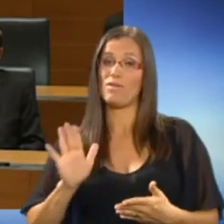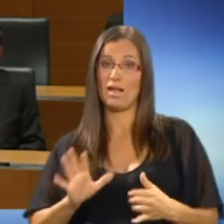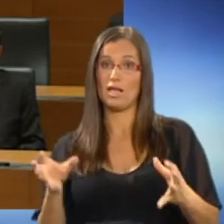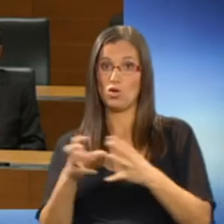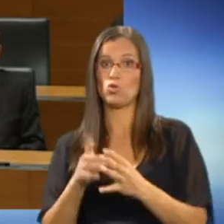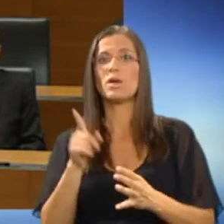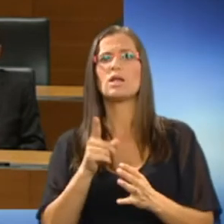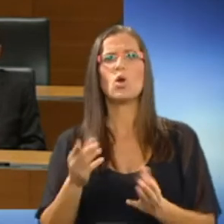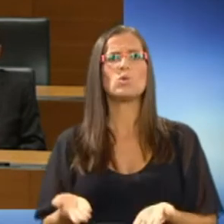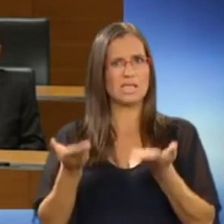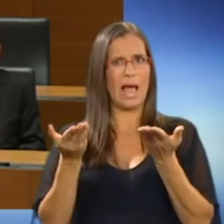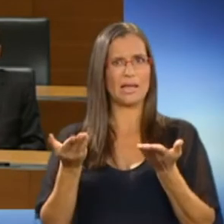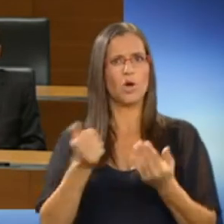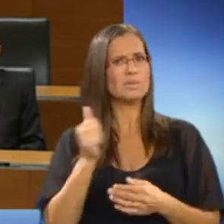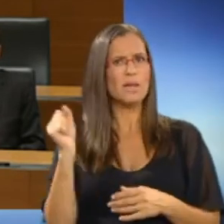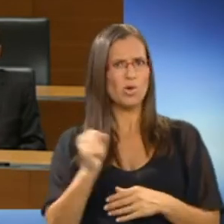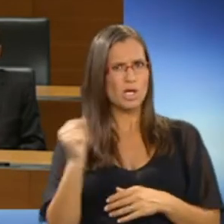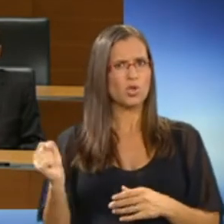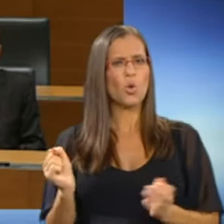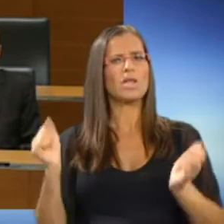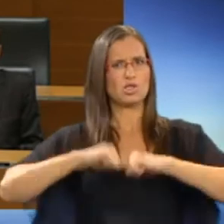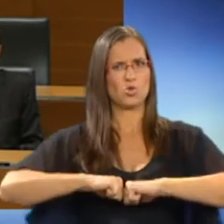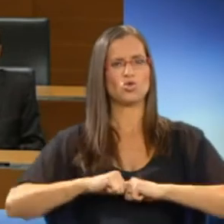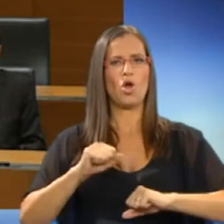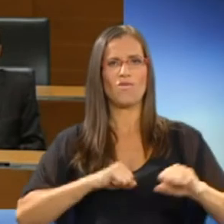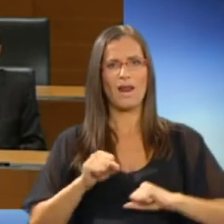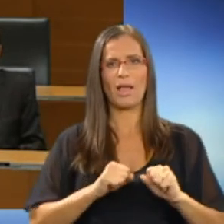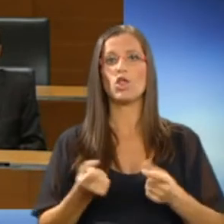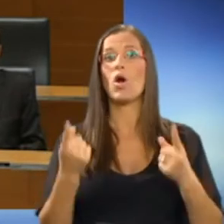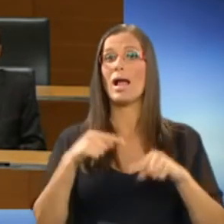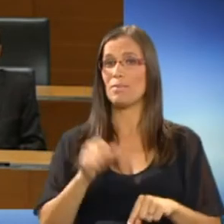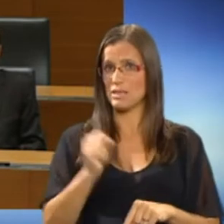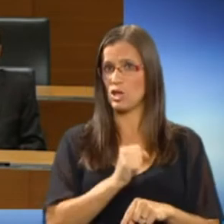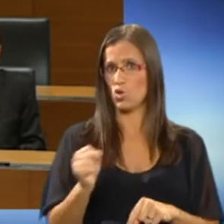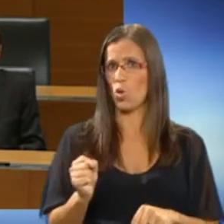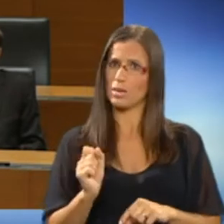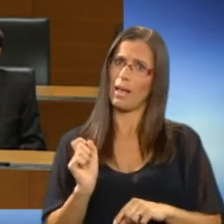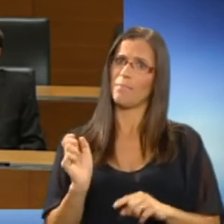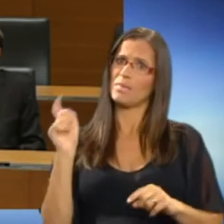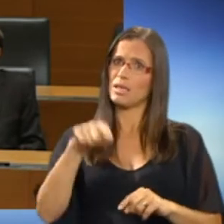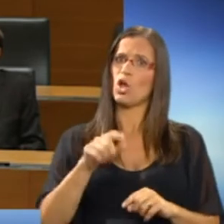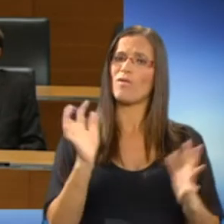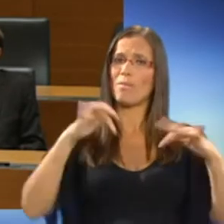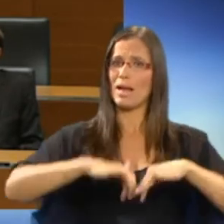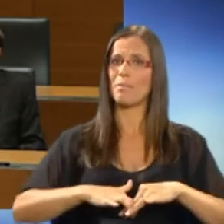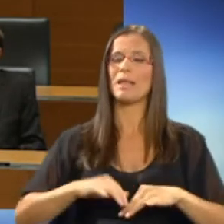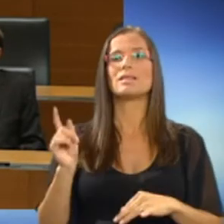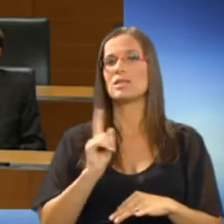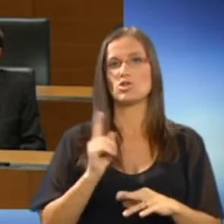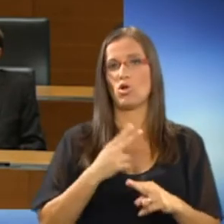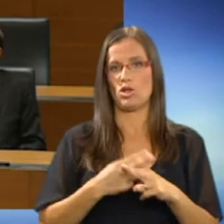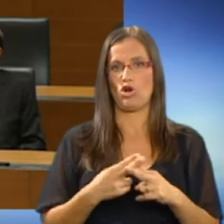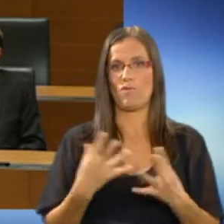družbi in vstajnikom zgolj zato, da zrušijo vlado, ali zato, da pridajo v parlament, niso